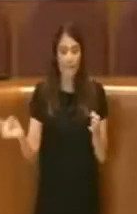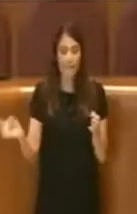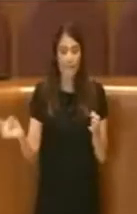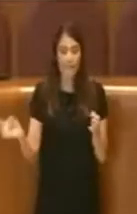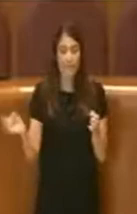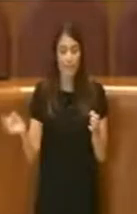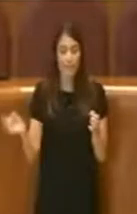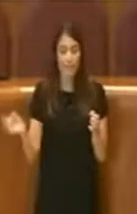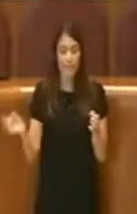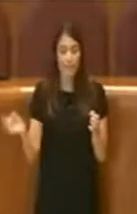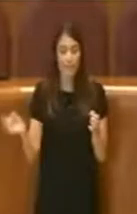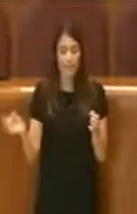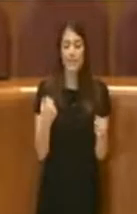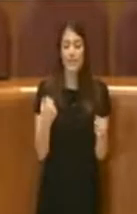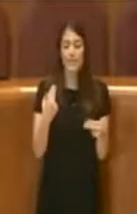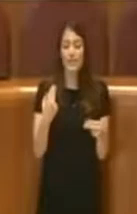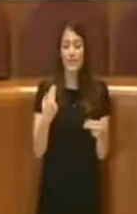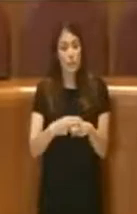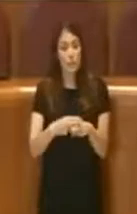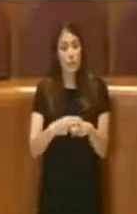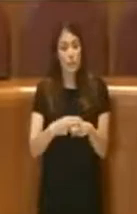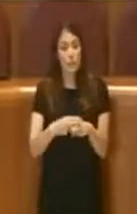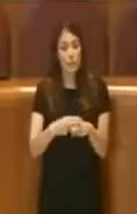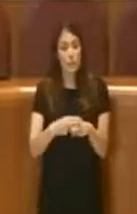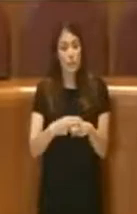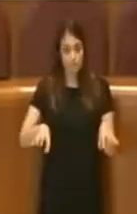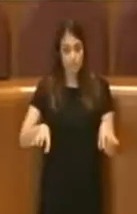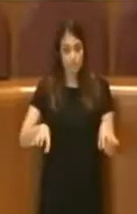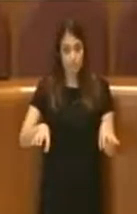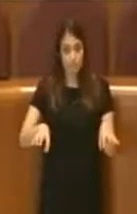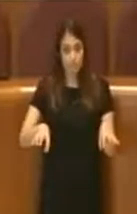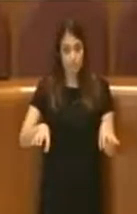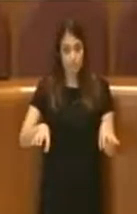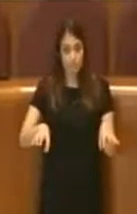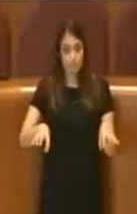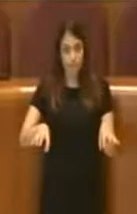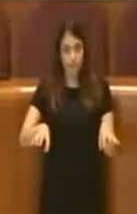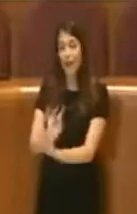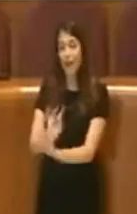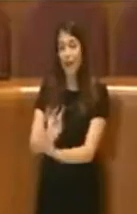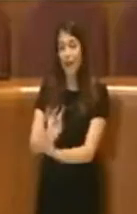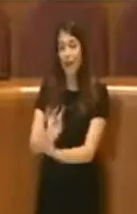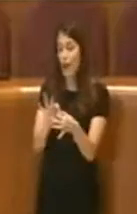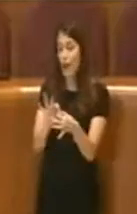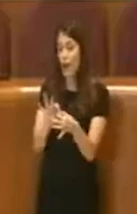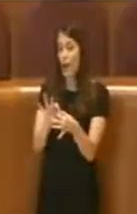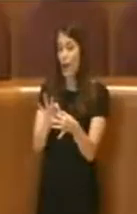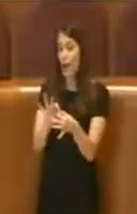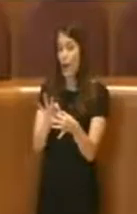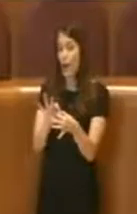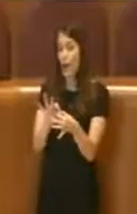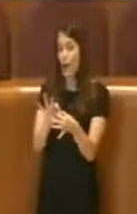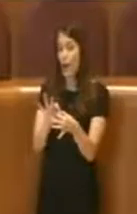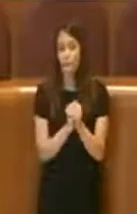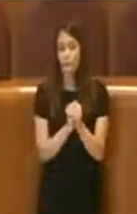della Resistenza romana, distinguendola da quella della liberazione alleata. Grazie.